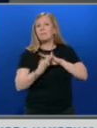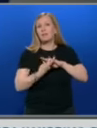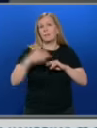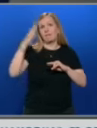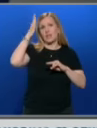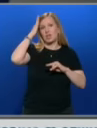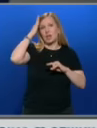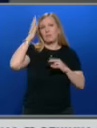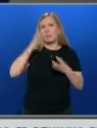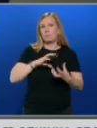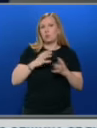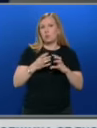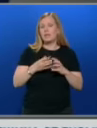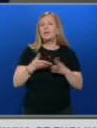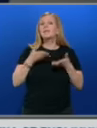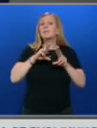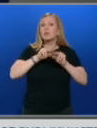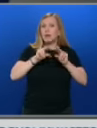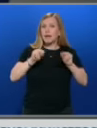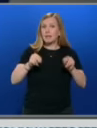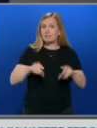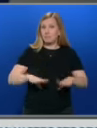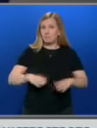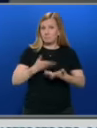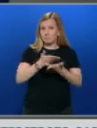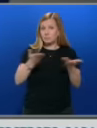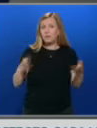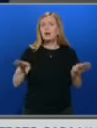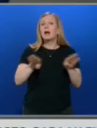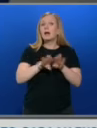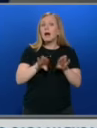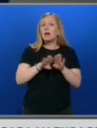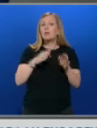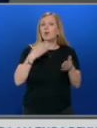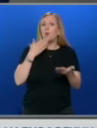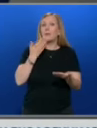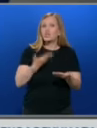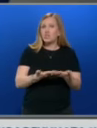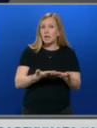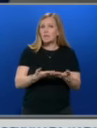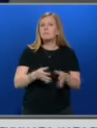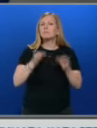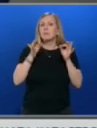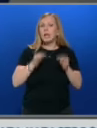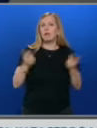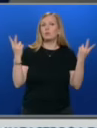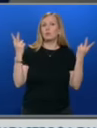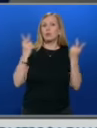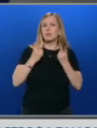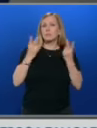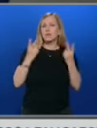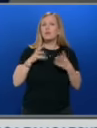Затова днес говоря на българите в България, така както обещаха. С ясното разбиране,